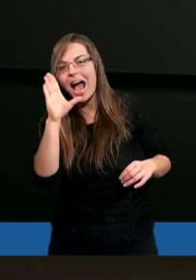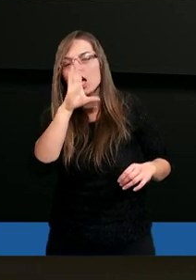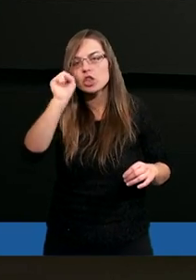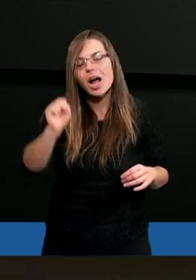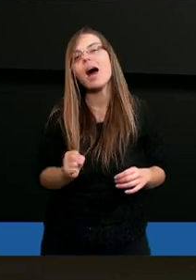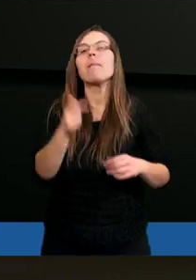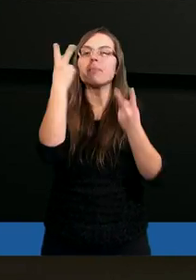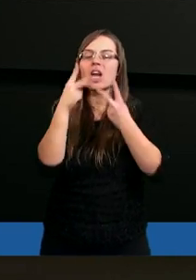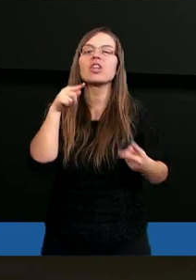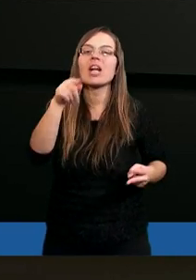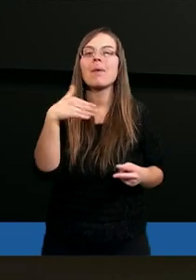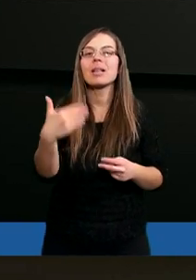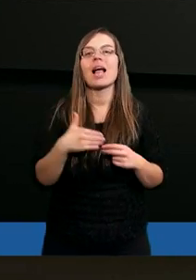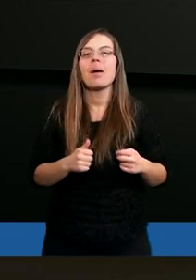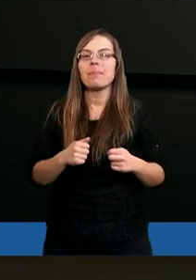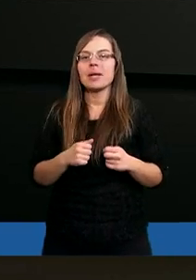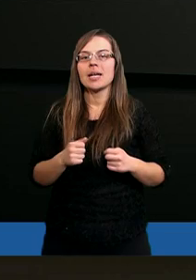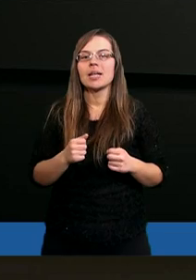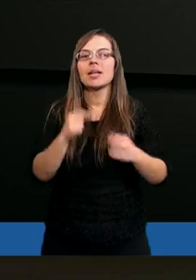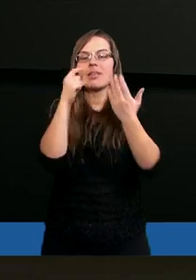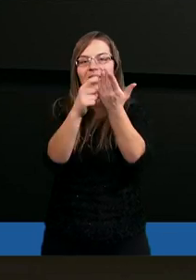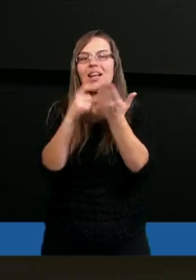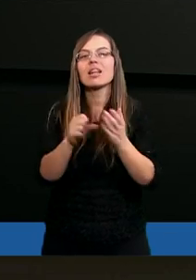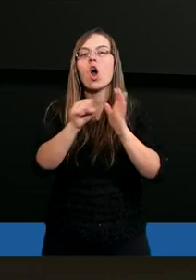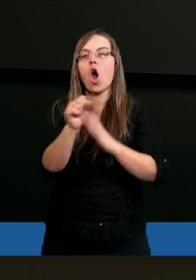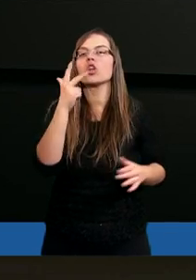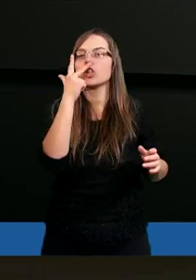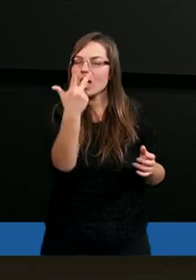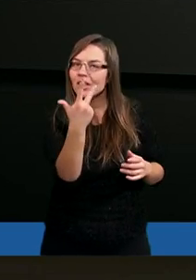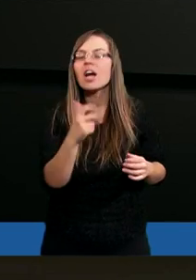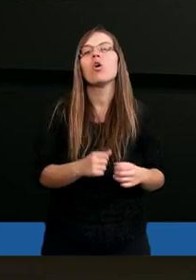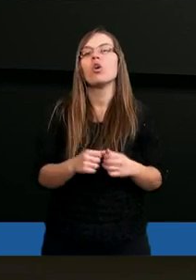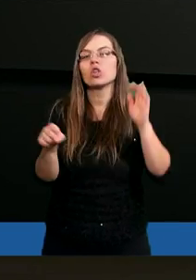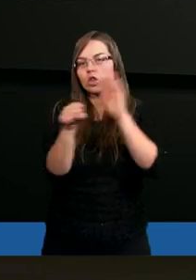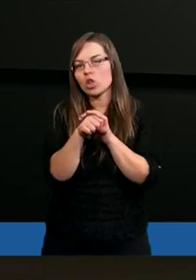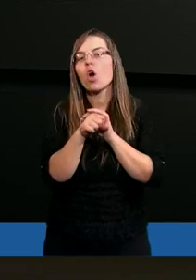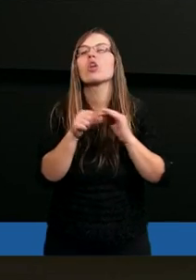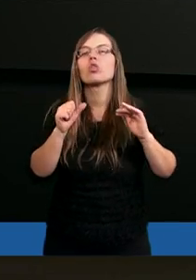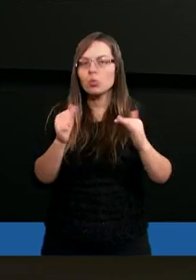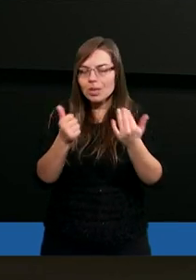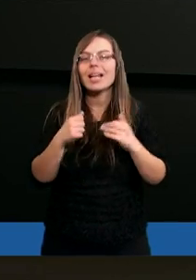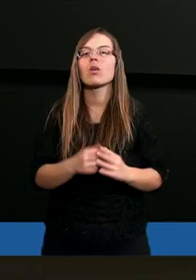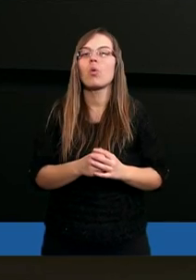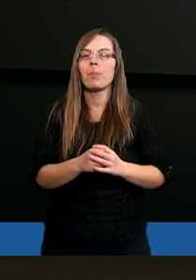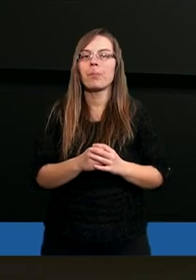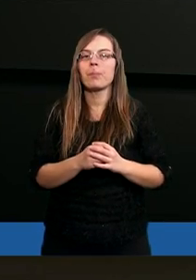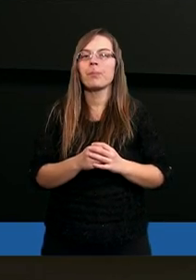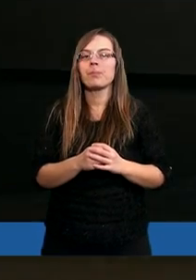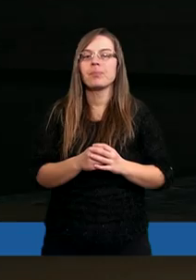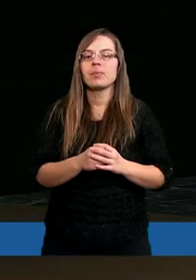i przeczytajmy tam wersety od 3 do 6.